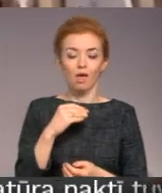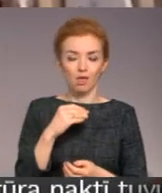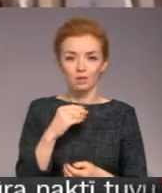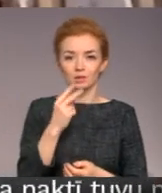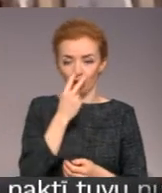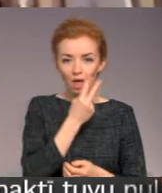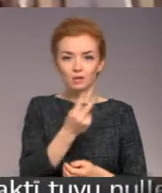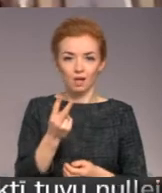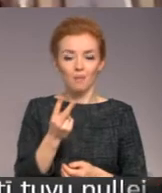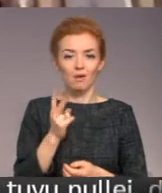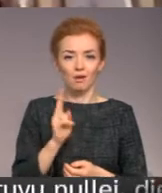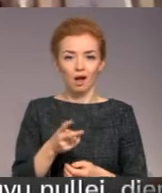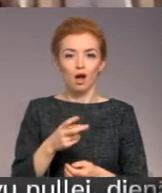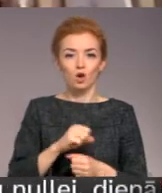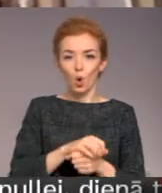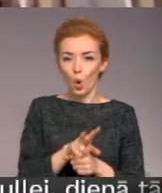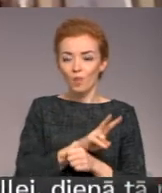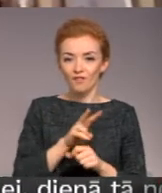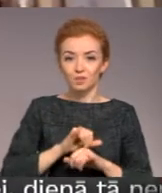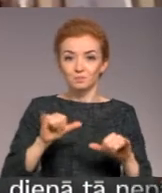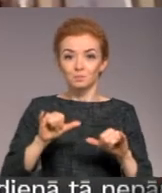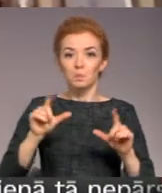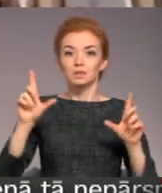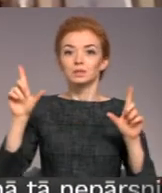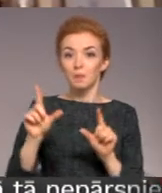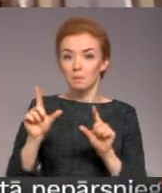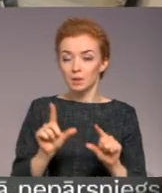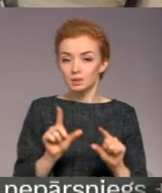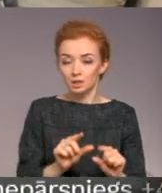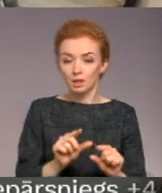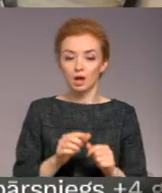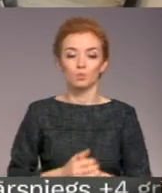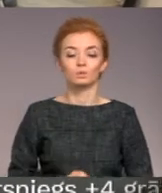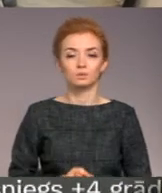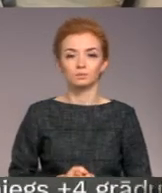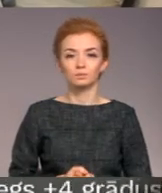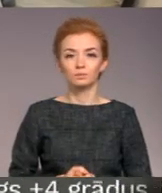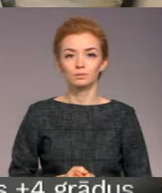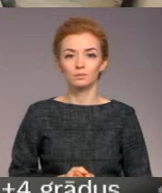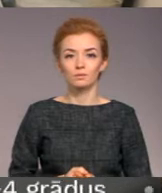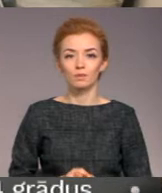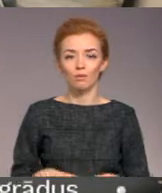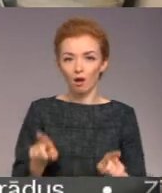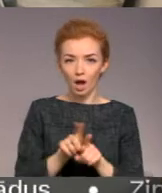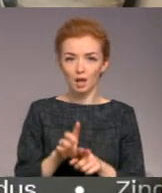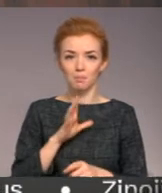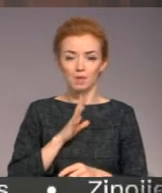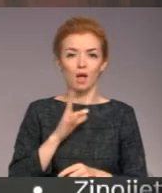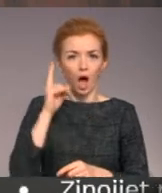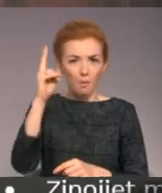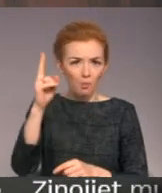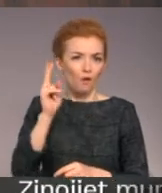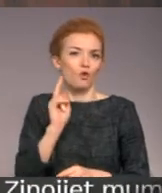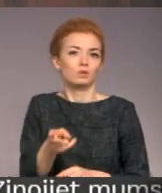saslimstības gadījumu samazinājumu. Izskanīja apgalvojums, vismaz